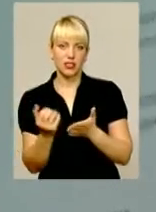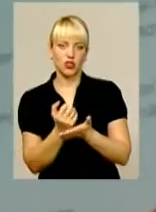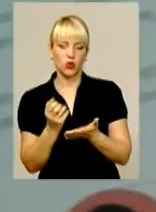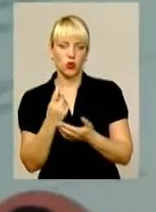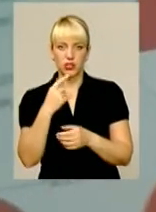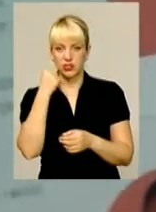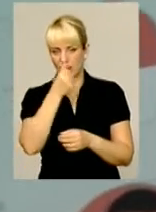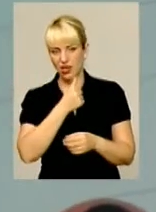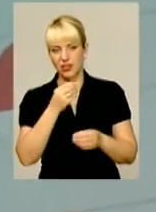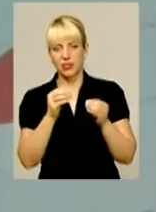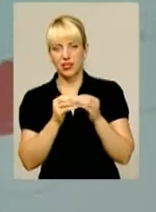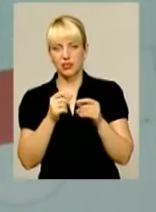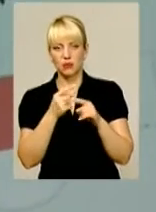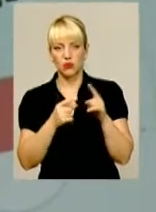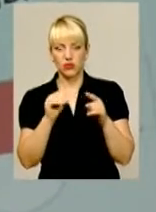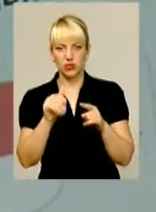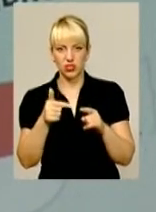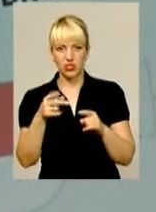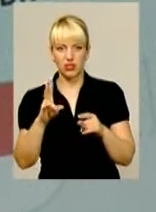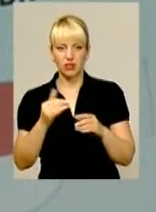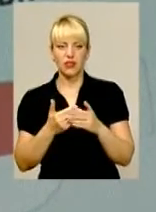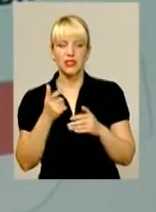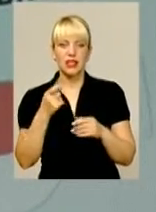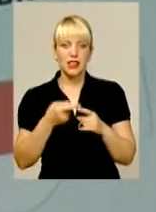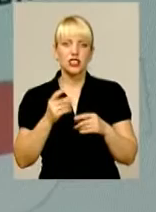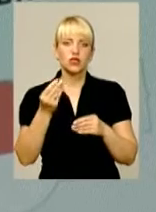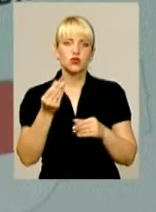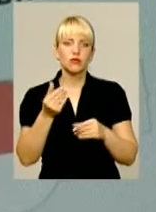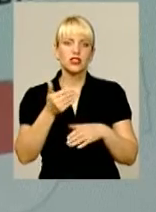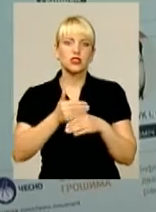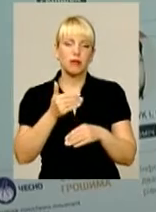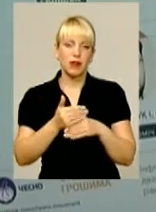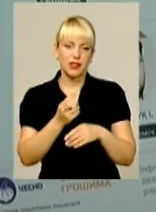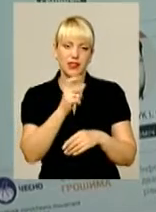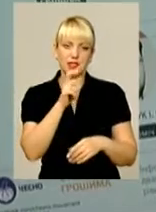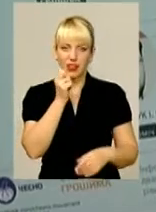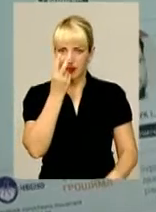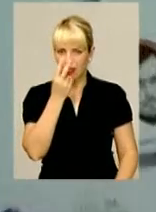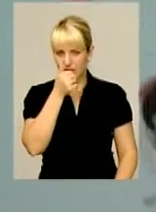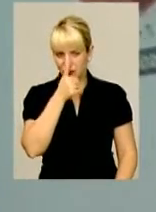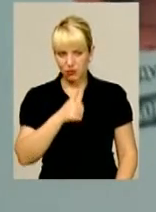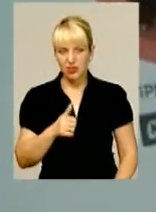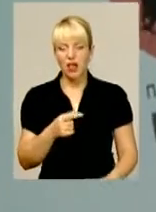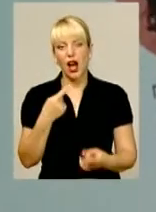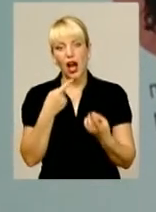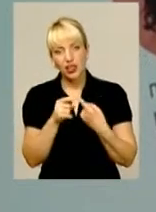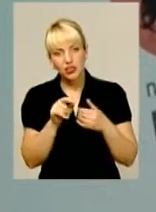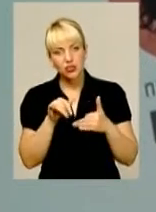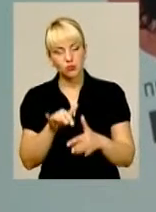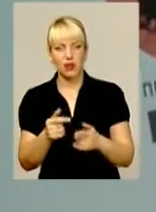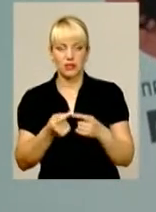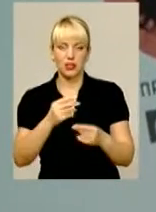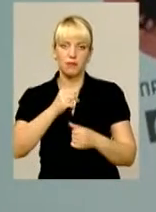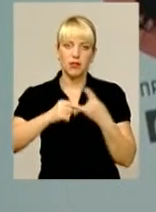– 10,5 тисяч гривень. Це якраз сума її стипендії за 12 місяців. Інша справа – приватні підприємці, котрі